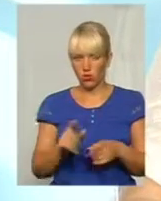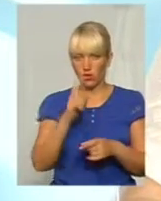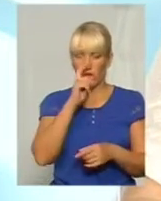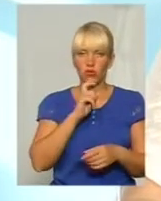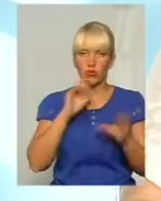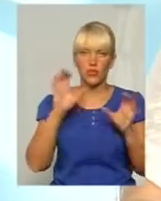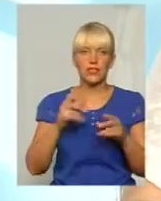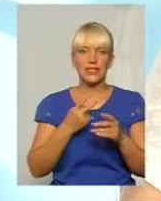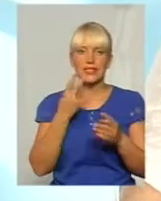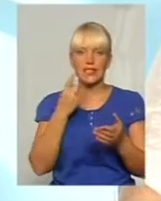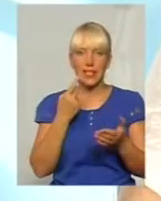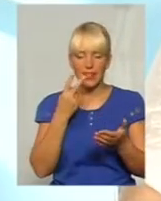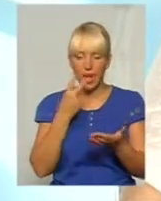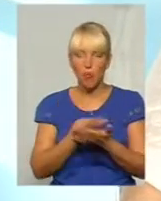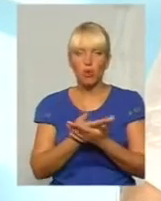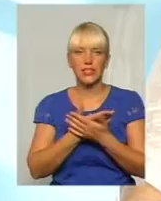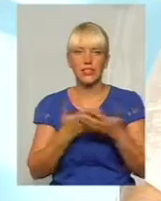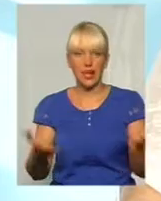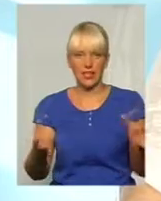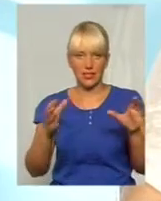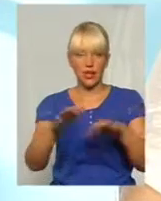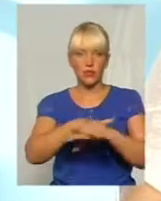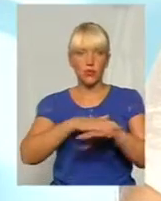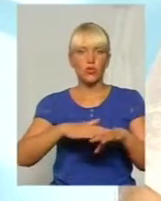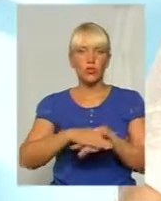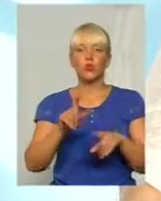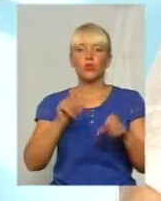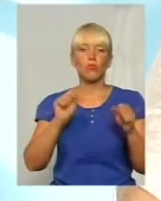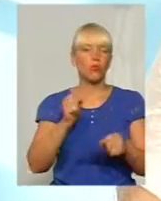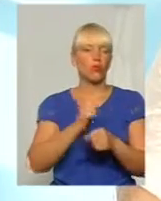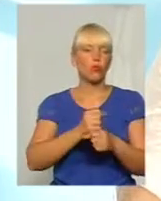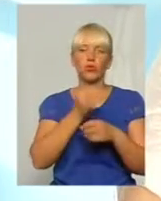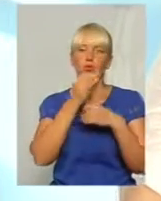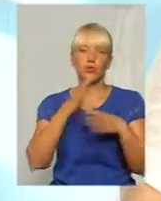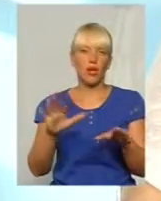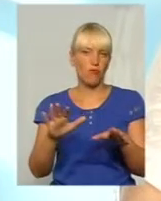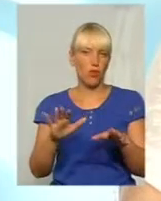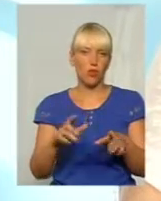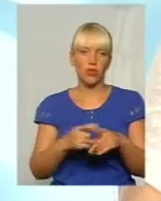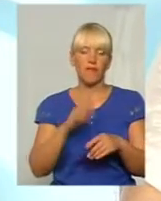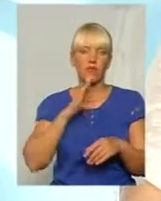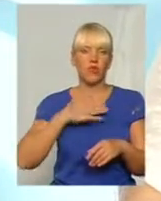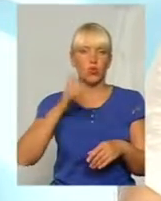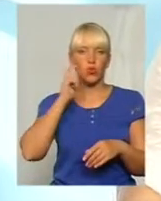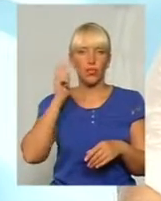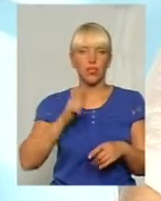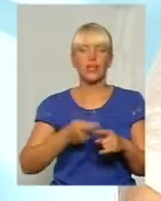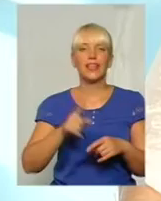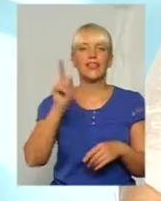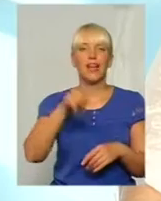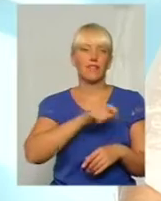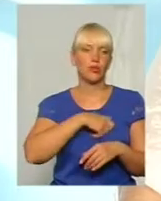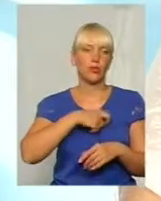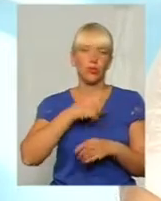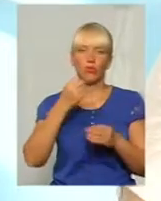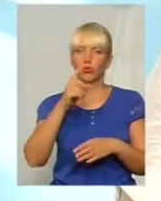демонстрація суспільству, що можна робити що завгодно в нашій країні. Законів не виконує ніхто. І навіть депутати просто не розуміють, що таке